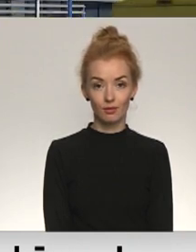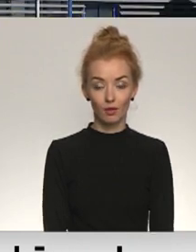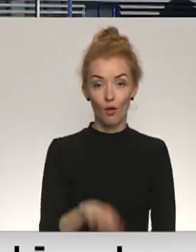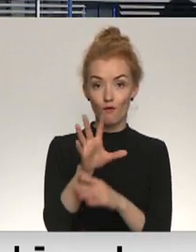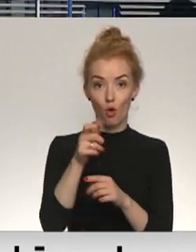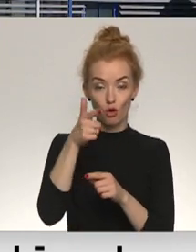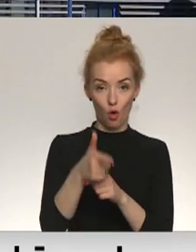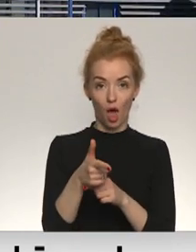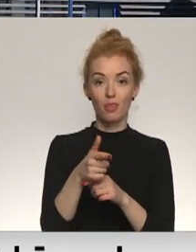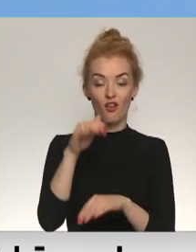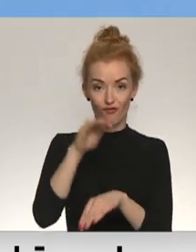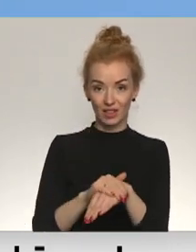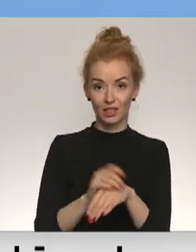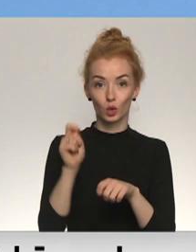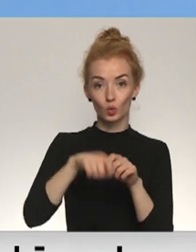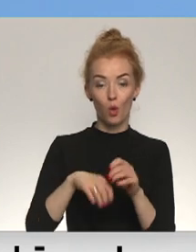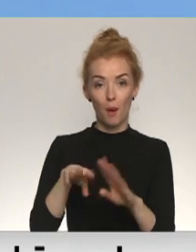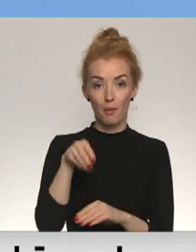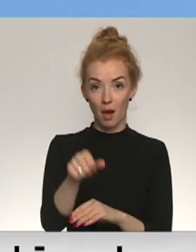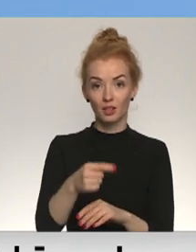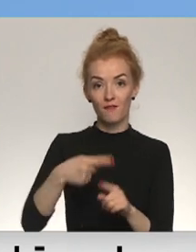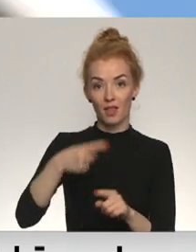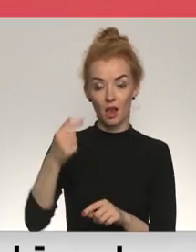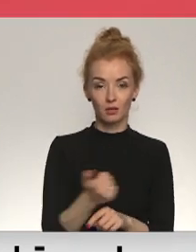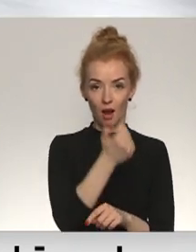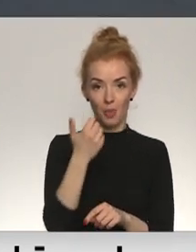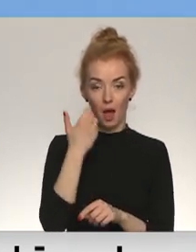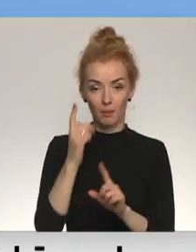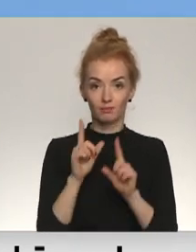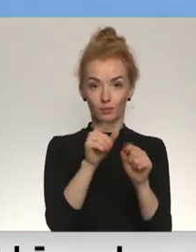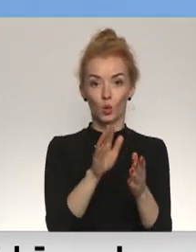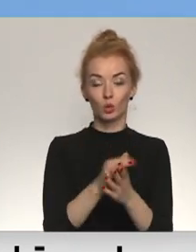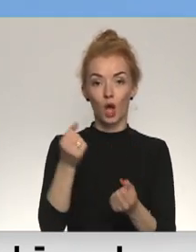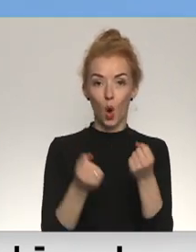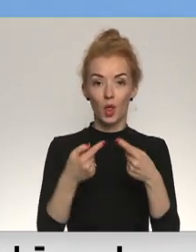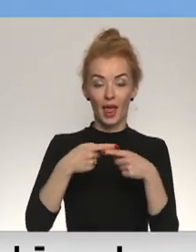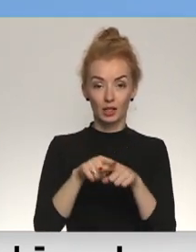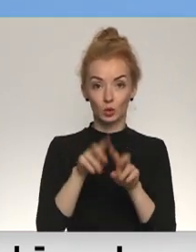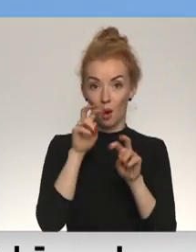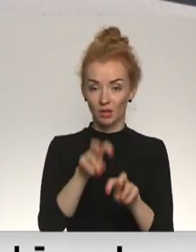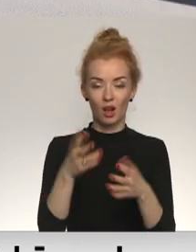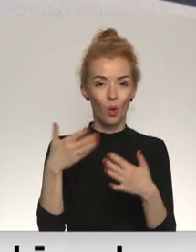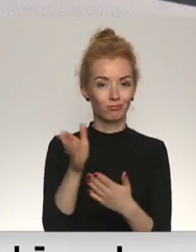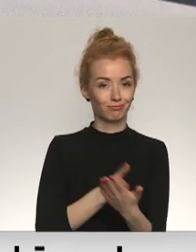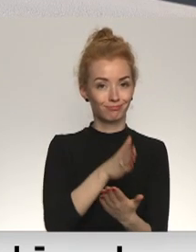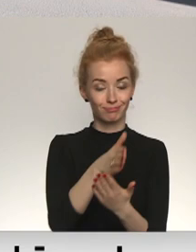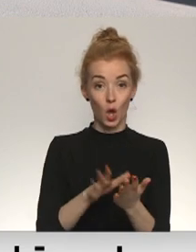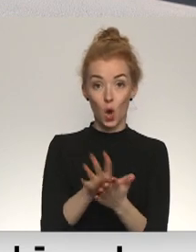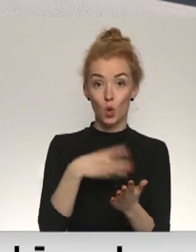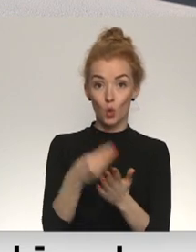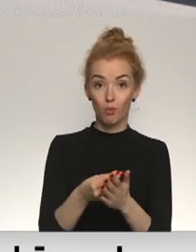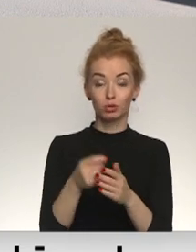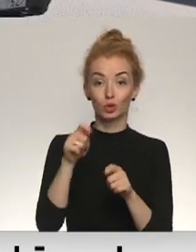Fotoradaru fiksēta sodu apmaksa reizi gadā, piemēram, dodoties uz autotehnisko apskati, ir pagātne. Kopš sots